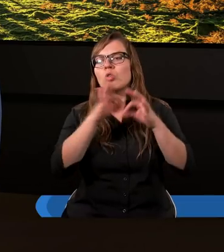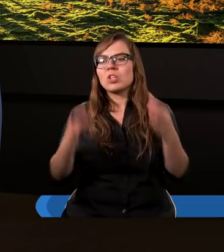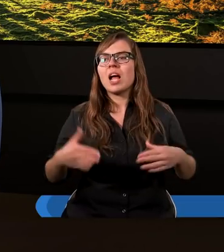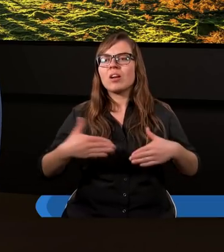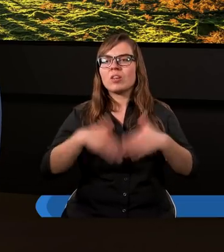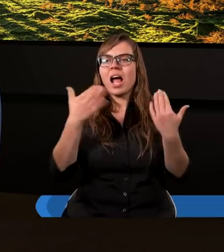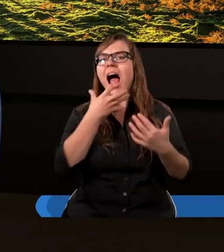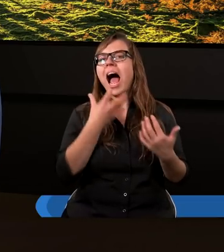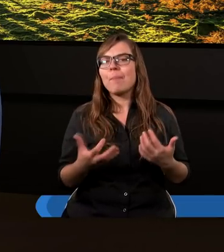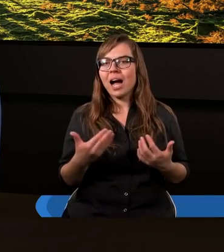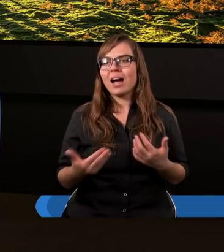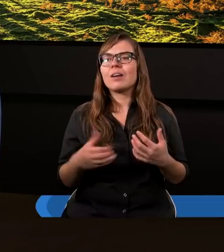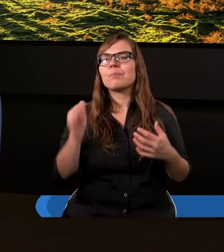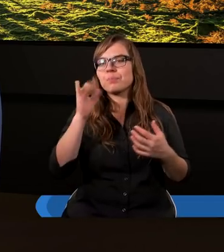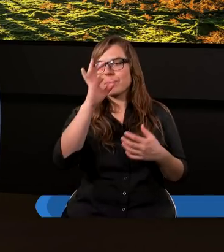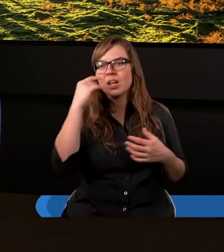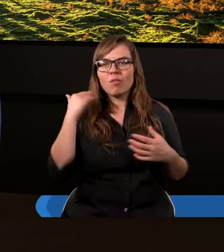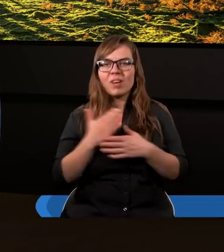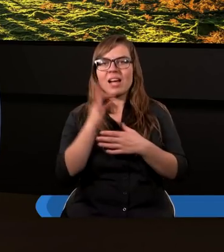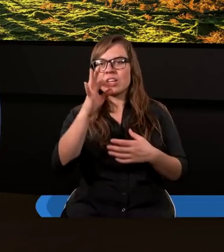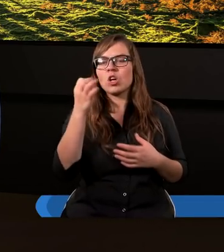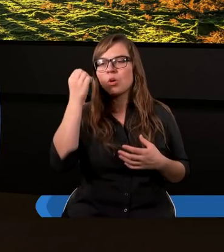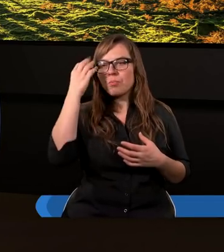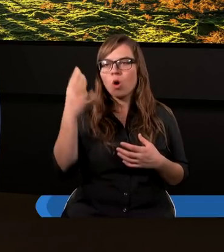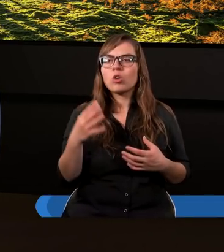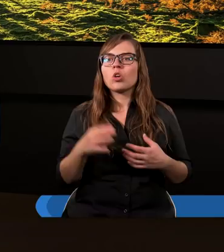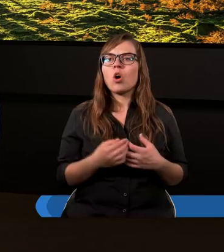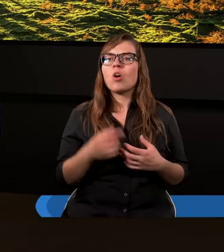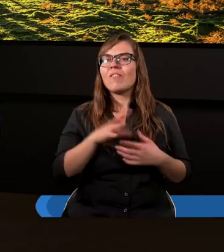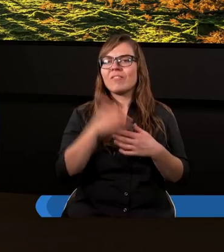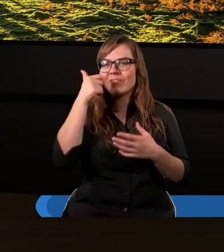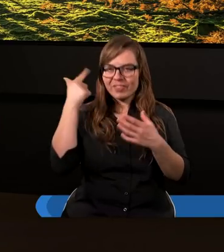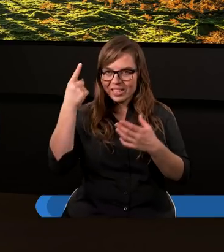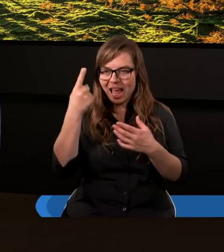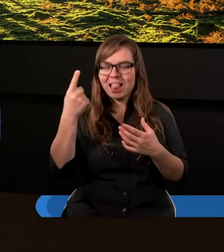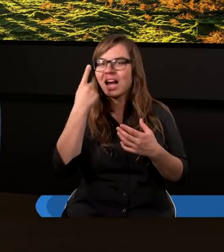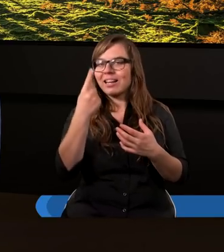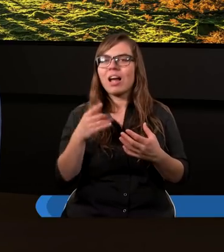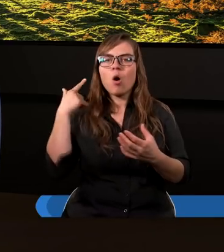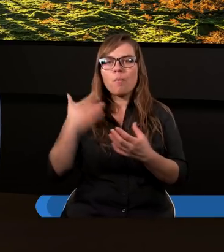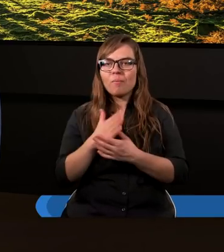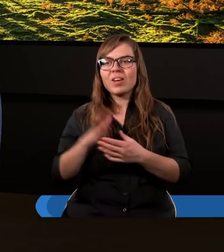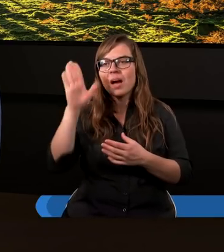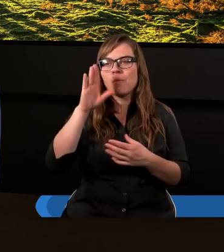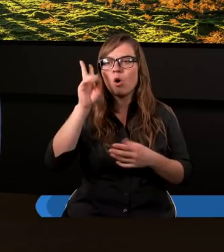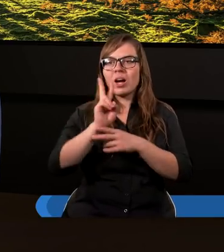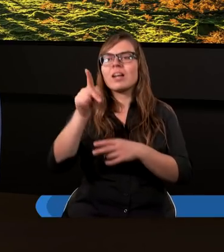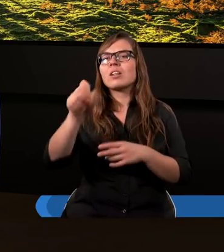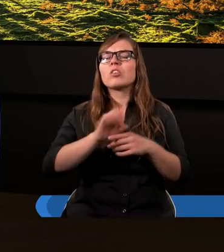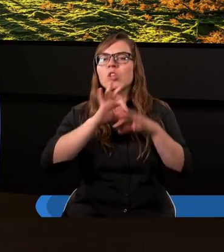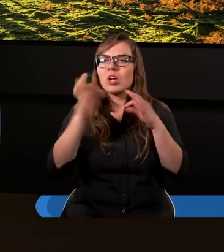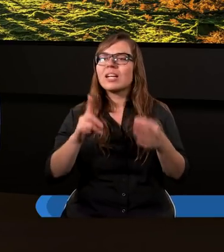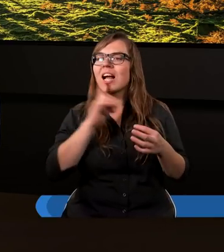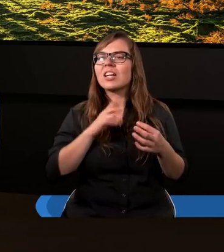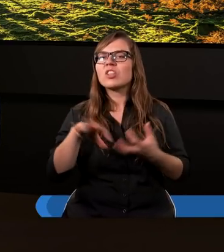Abraham i jego wiara, jego monoteizm, wiara w jednego, jednego Boga jednoczy trzy wielkie religie